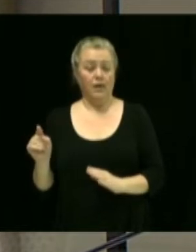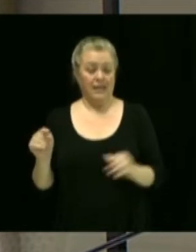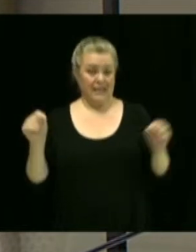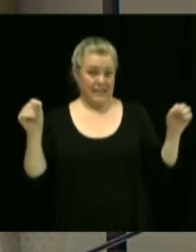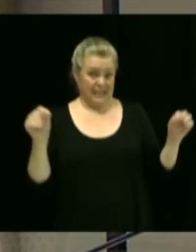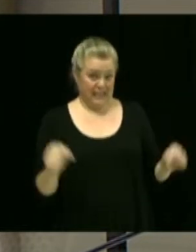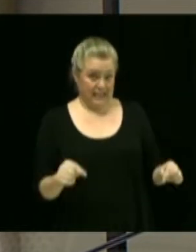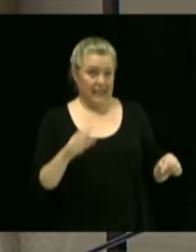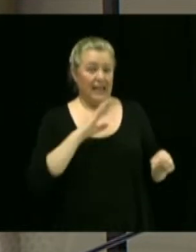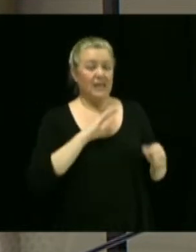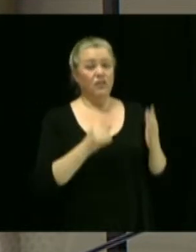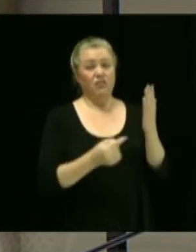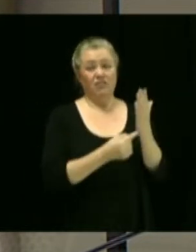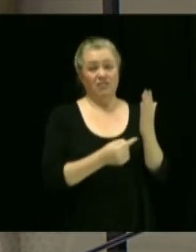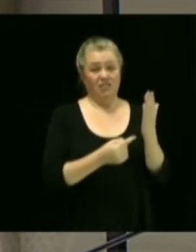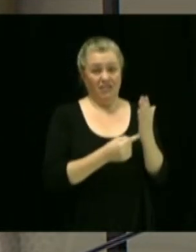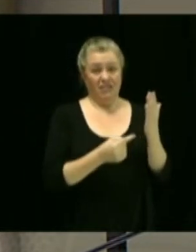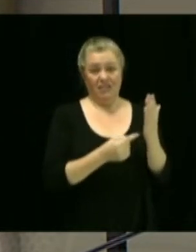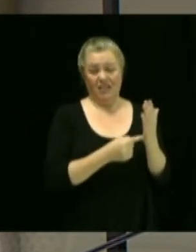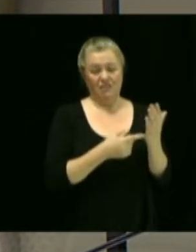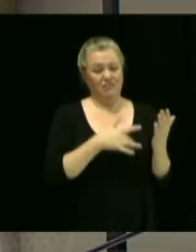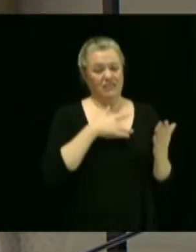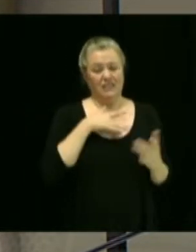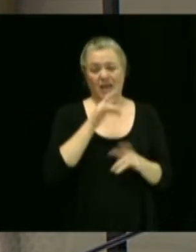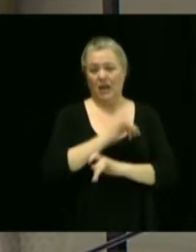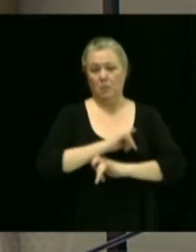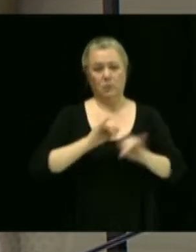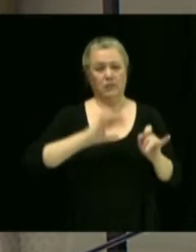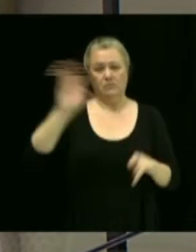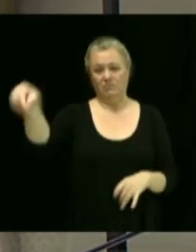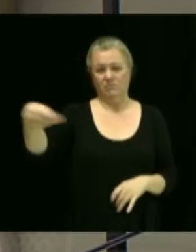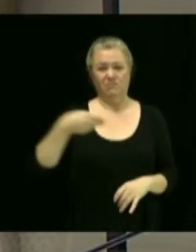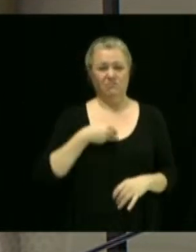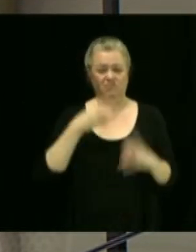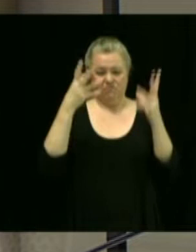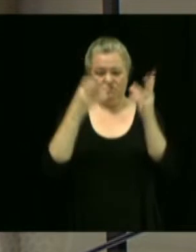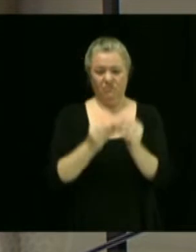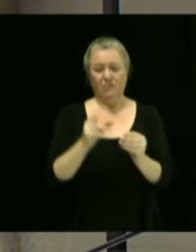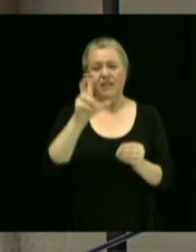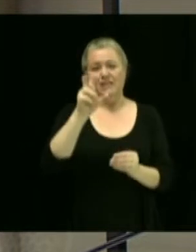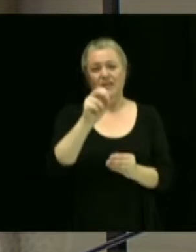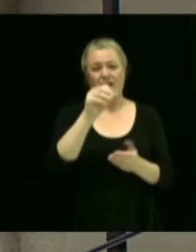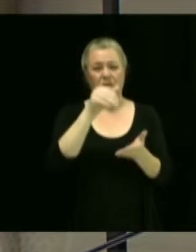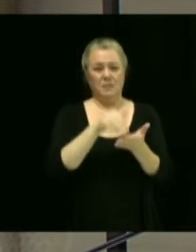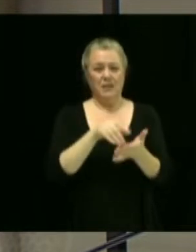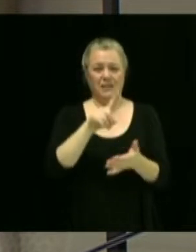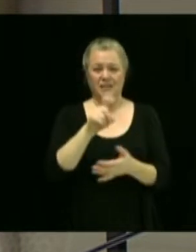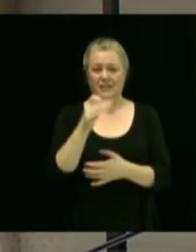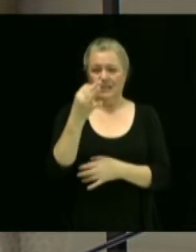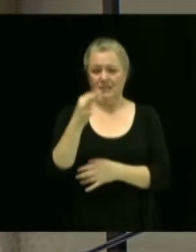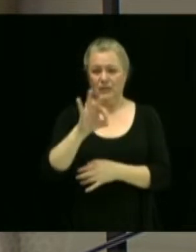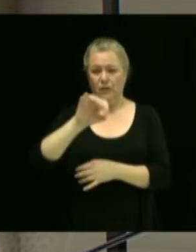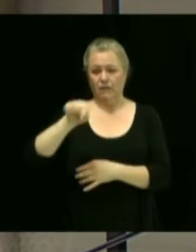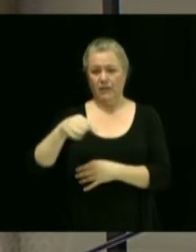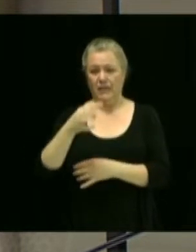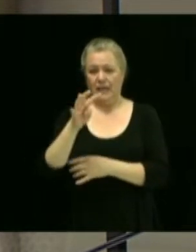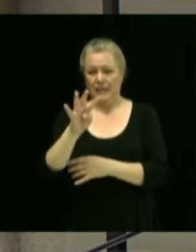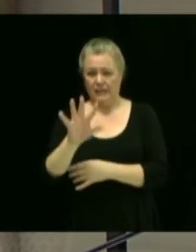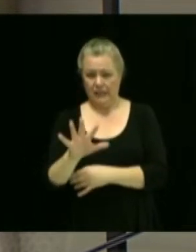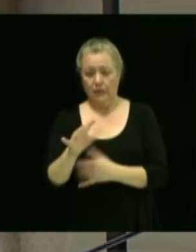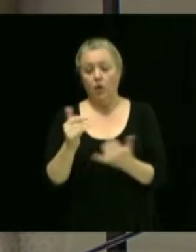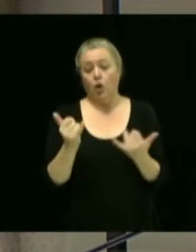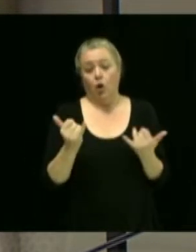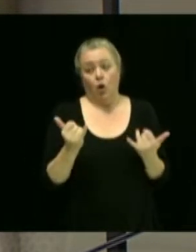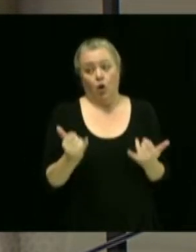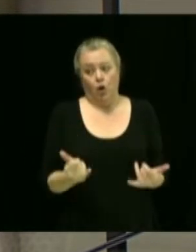créances que nous jugeons irrécouvrables pour un montant totalisant 30 119,45 $. Alors, y a une demande de rayer